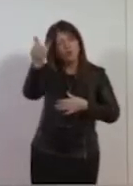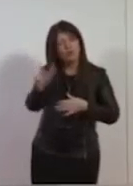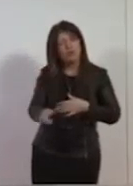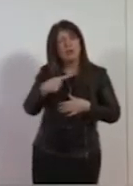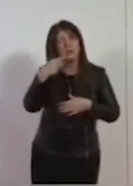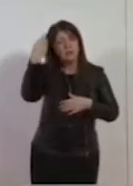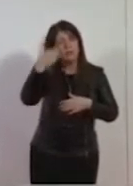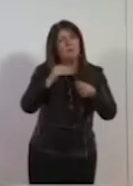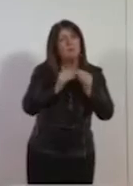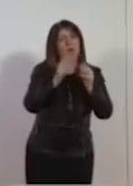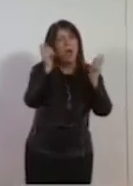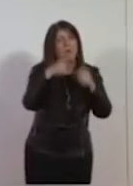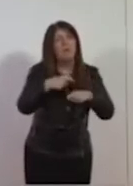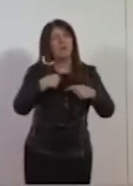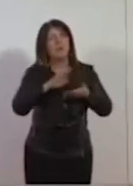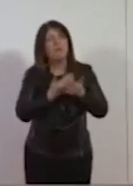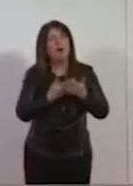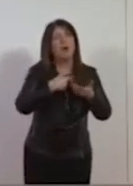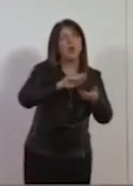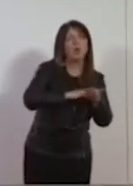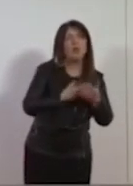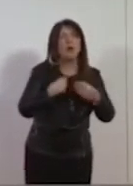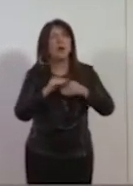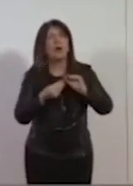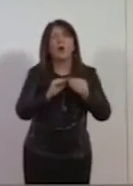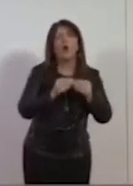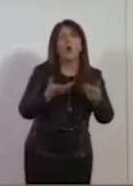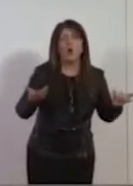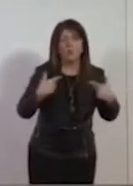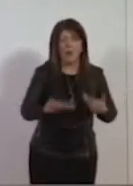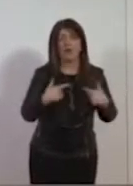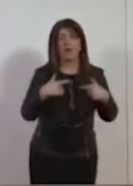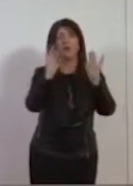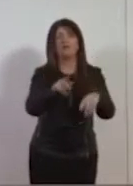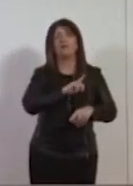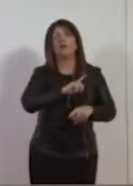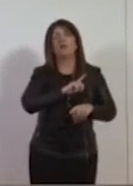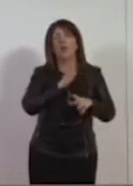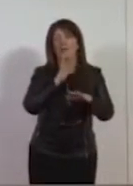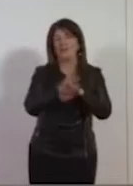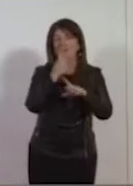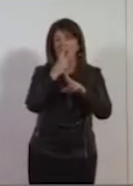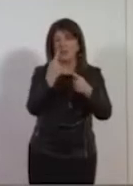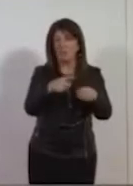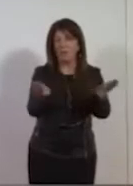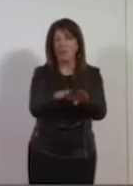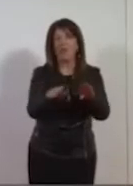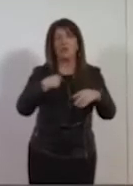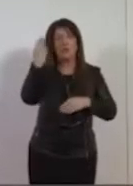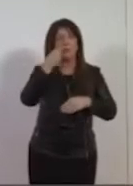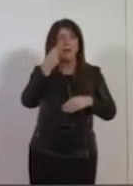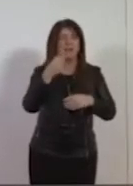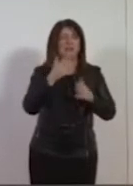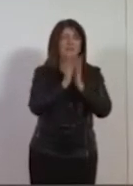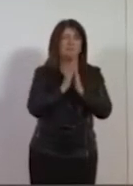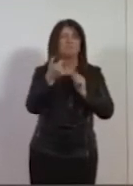contare. Bene, io credo che allora da questo punto di vista, per concludere il mio intervento, dobbiamo pensare a qualcosa un po' di diverso